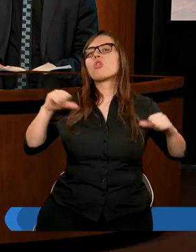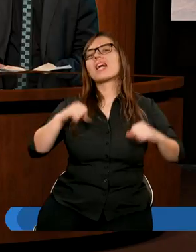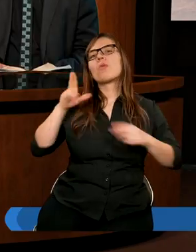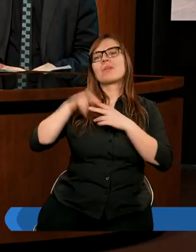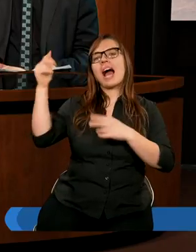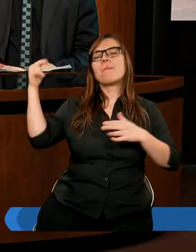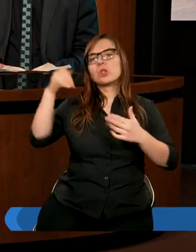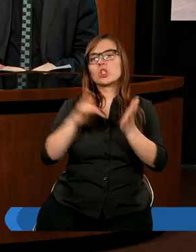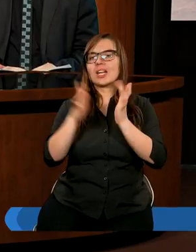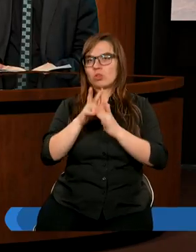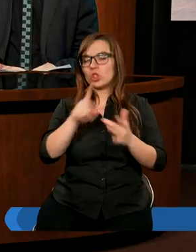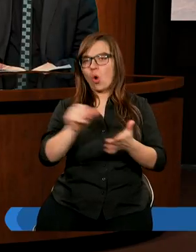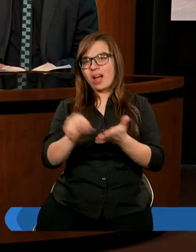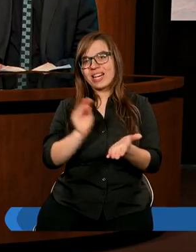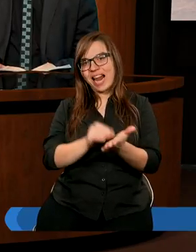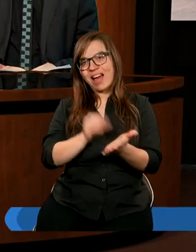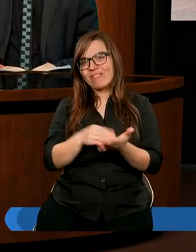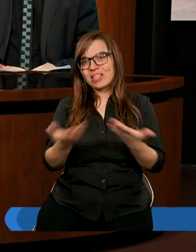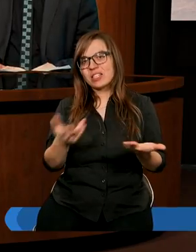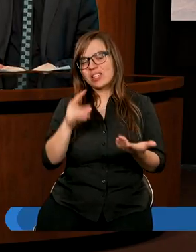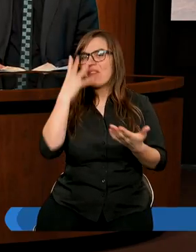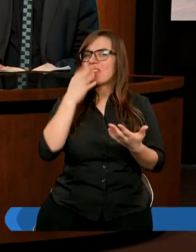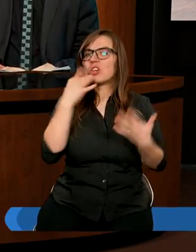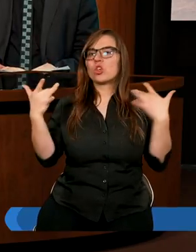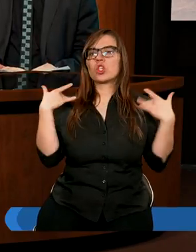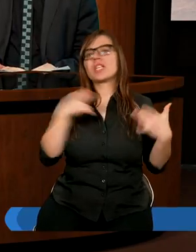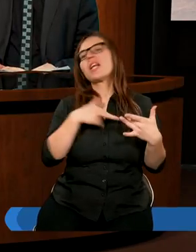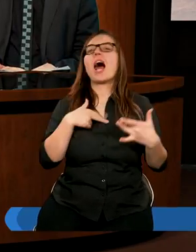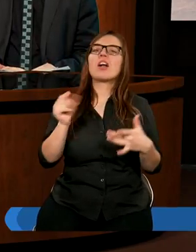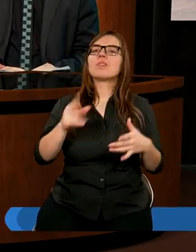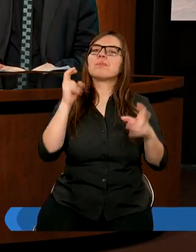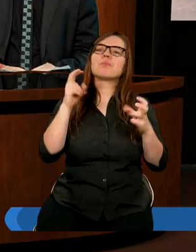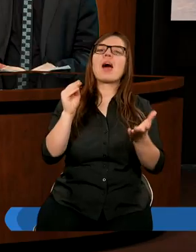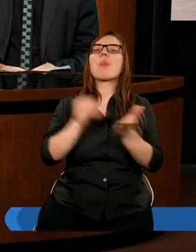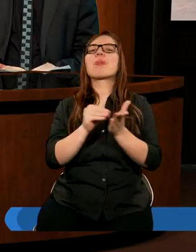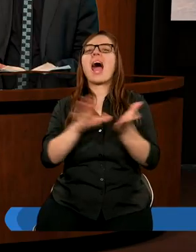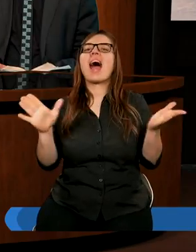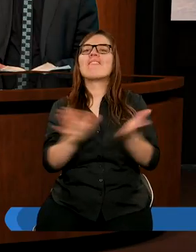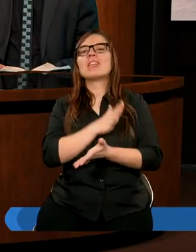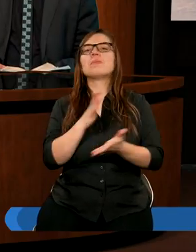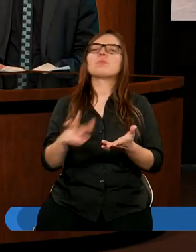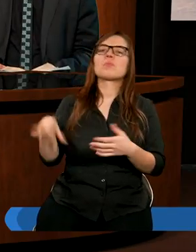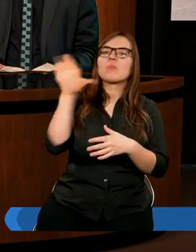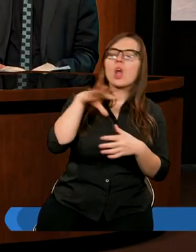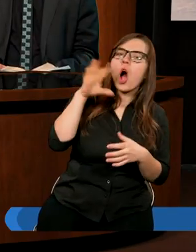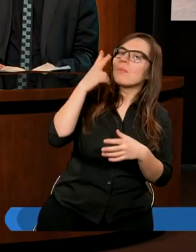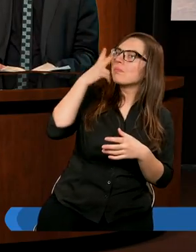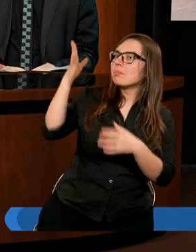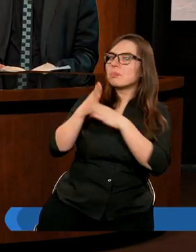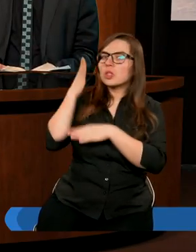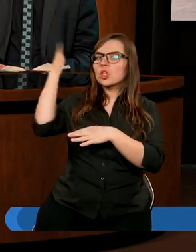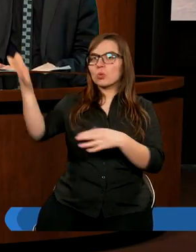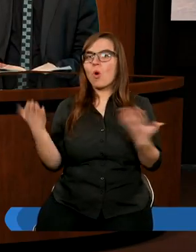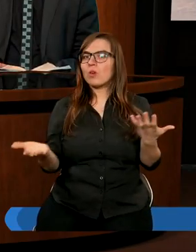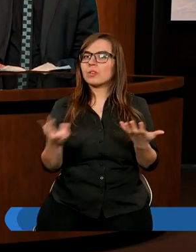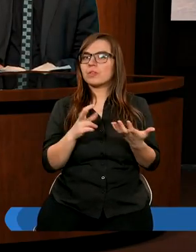przynajmniej nasze życie tak ma wyglądać, jakby to był nawyk spoglądania w przyszłość?